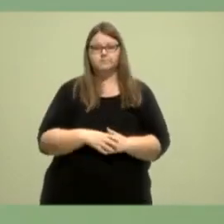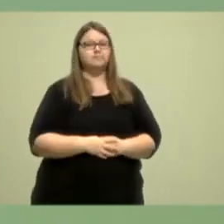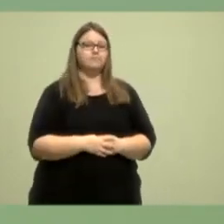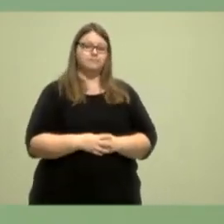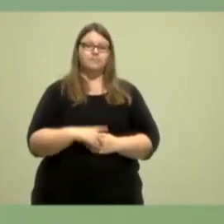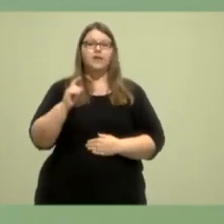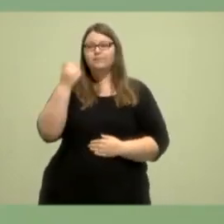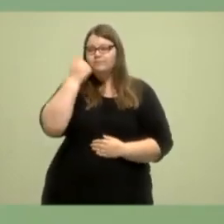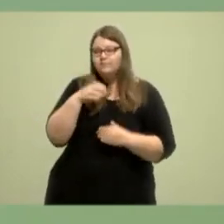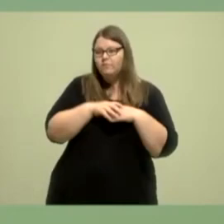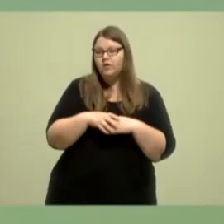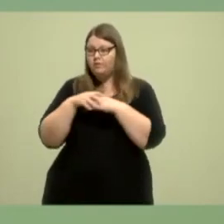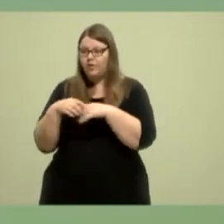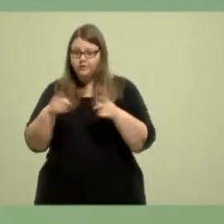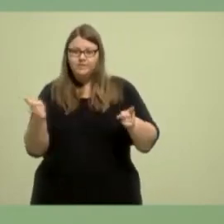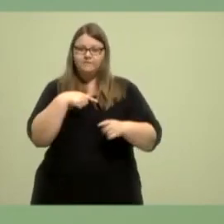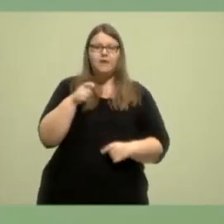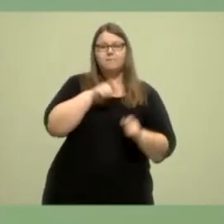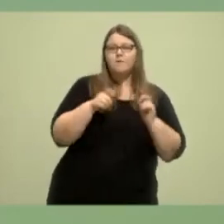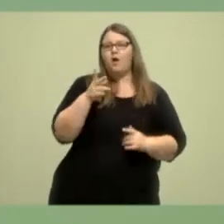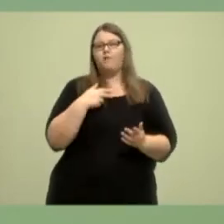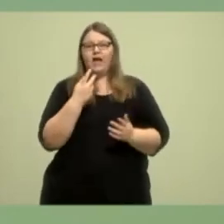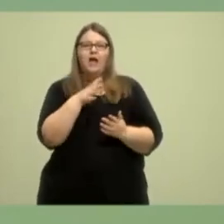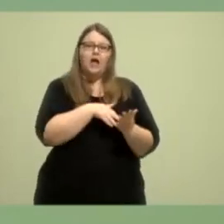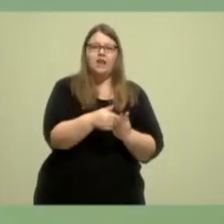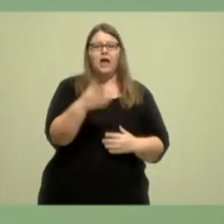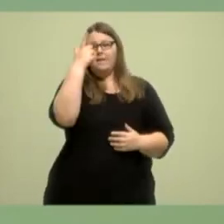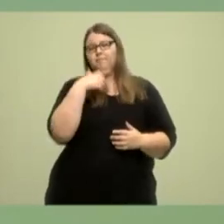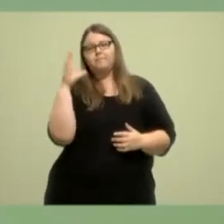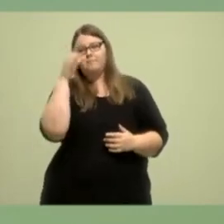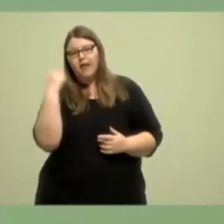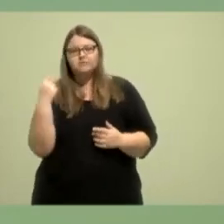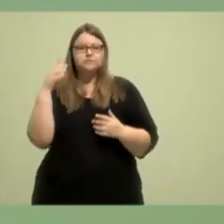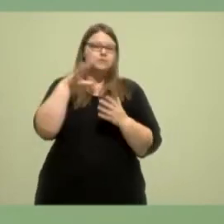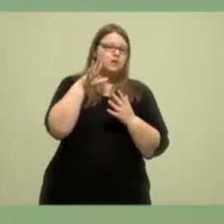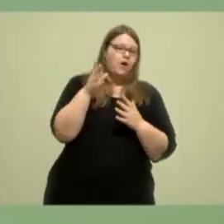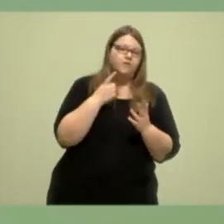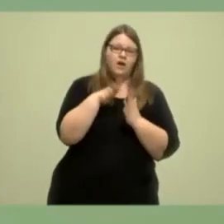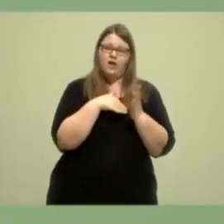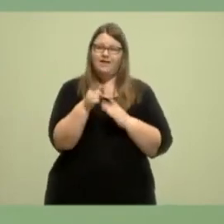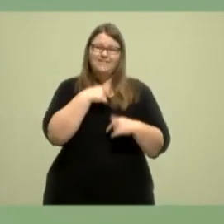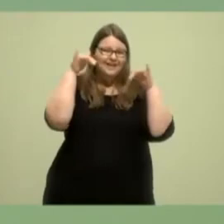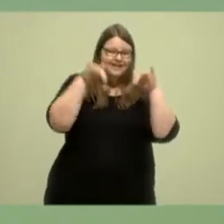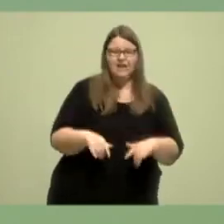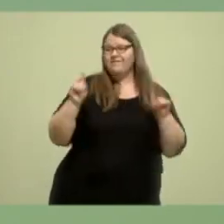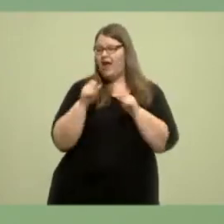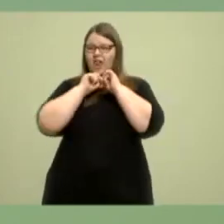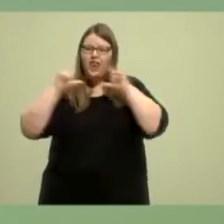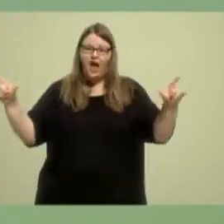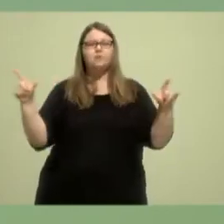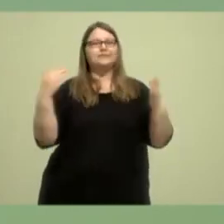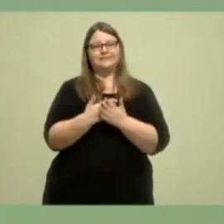und Freunde, wir People of Color, Black People of Color, wir sind hier, wir sind laut. Und deshalb müssen wir